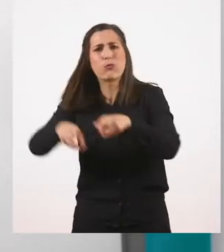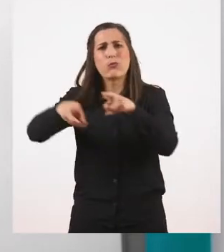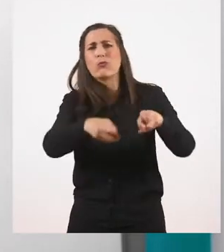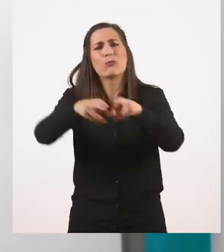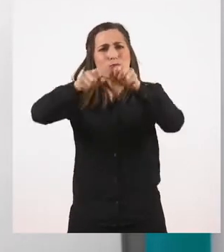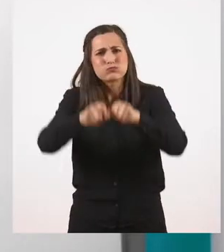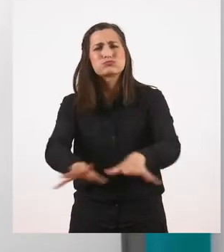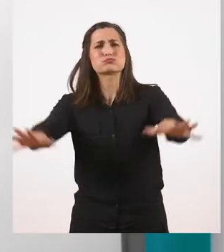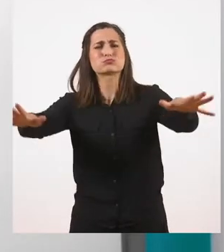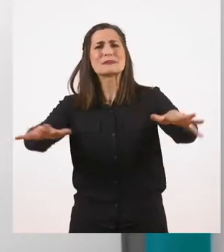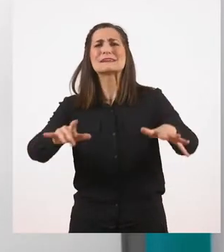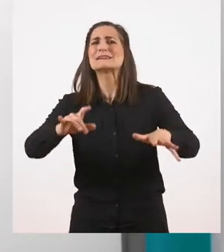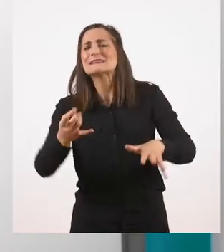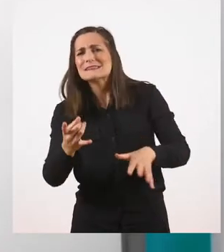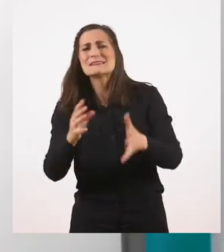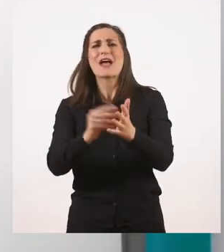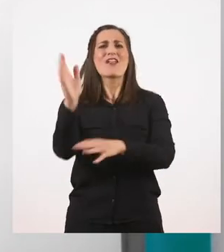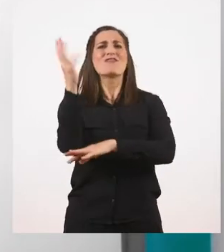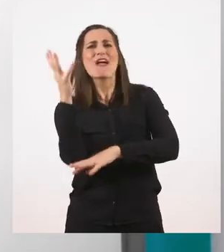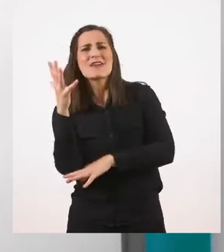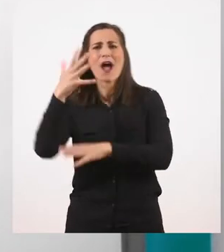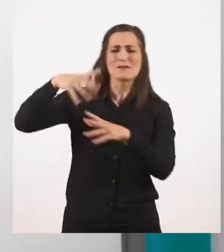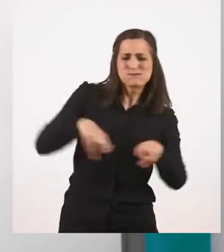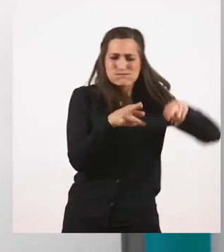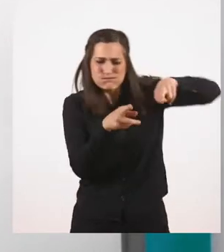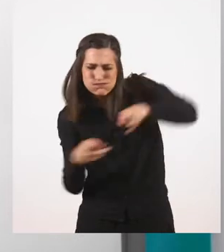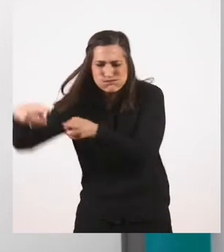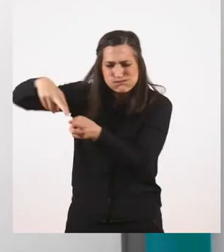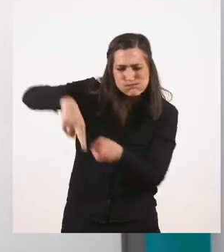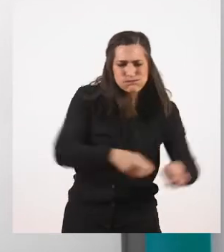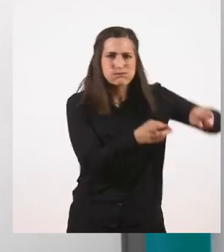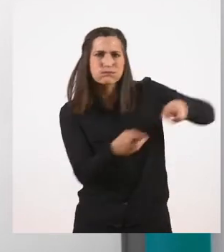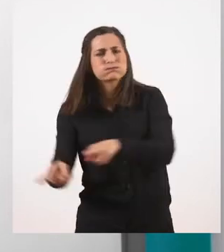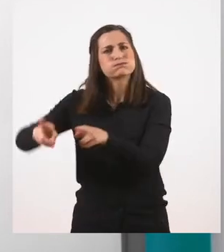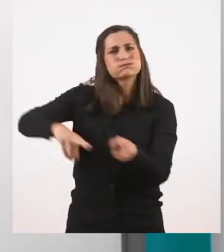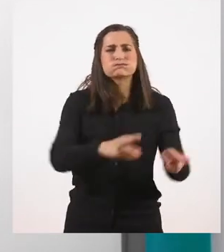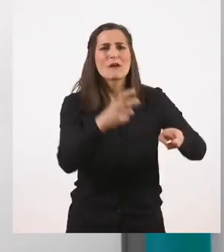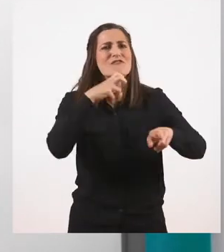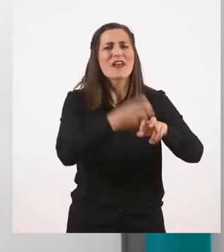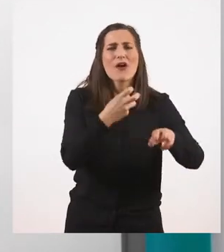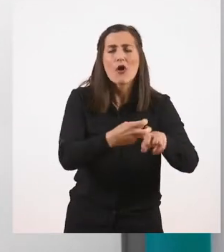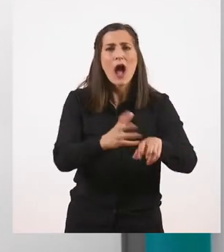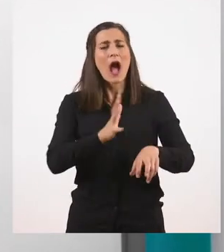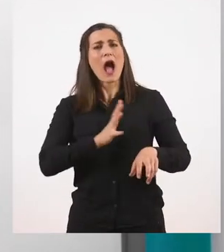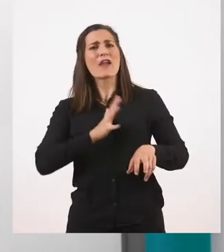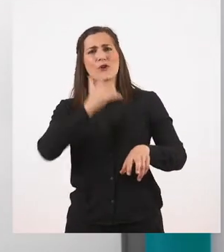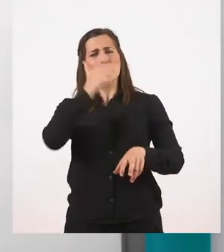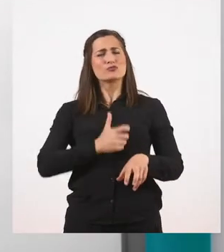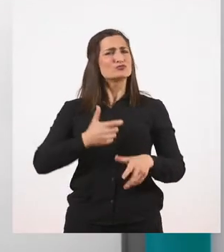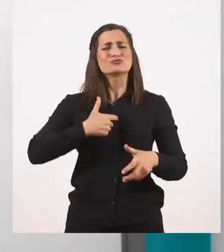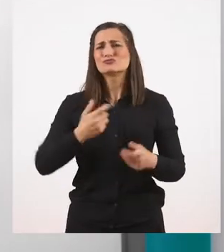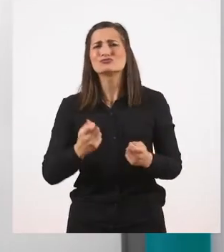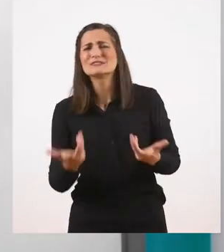Ή μήπως σταματά όπου και όποτε θέλει. Εμάς τους ανθρώπους μας επηρεάζει ή μας προσπερνά.